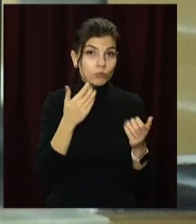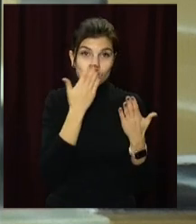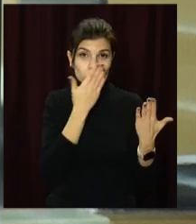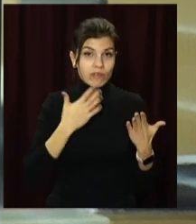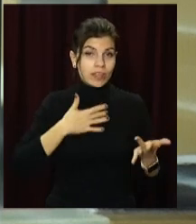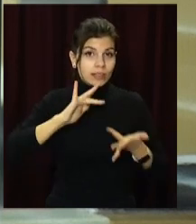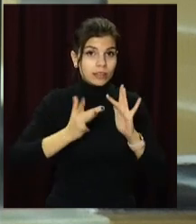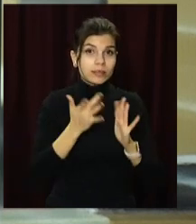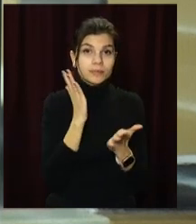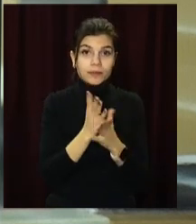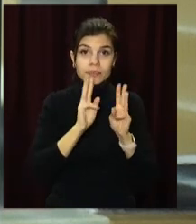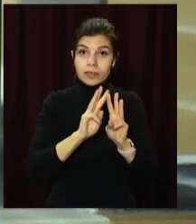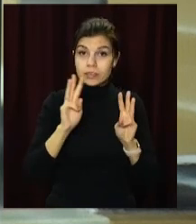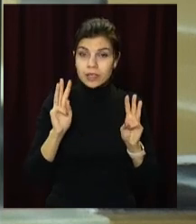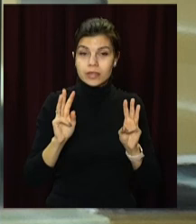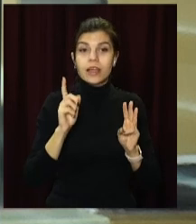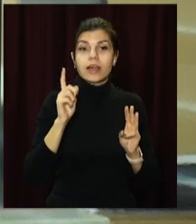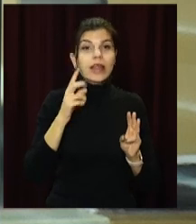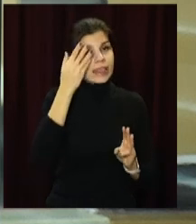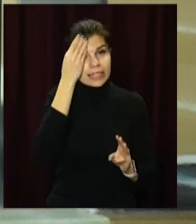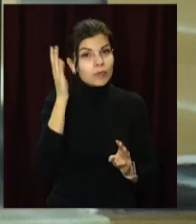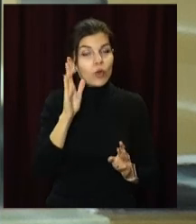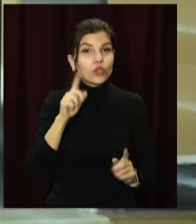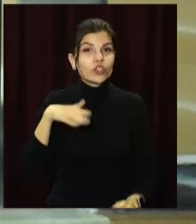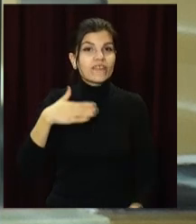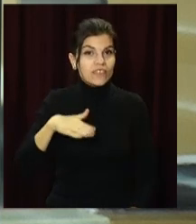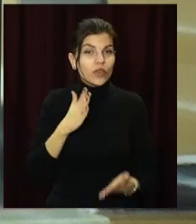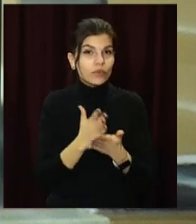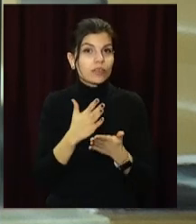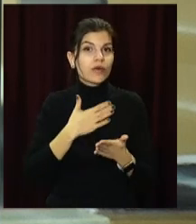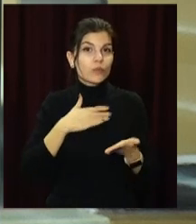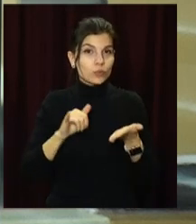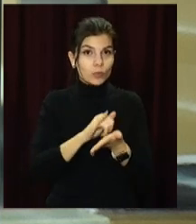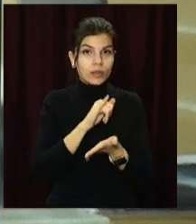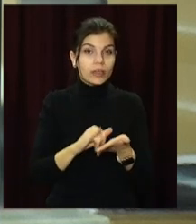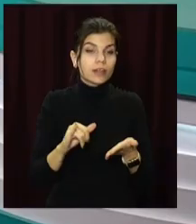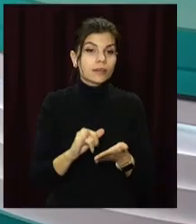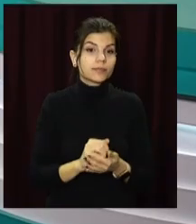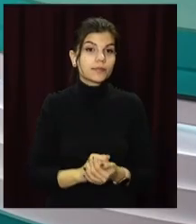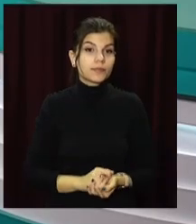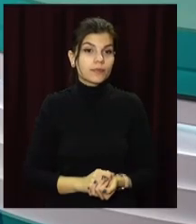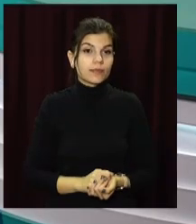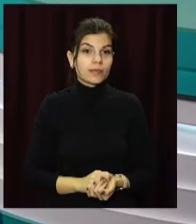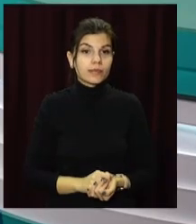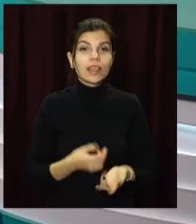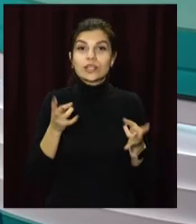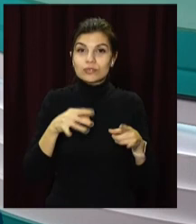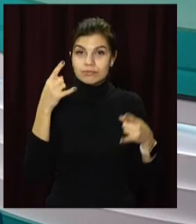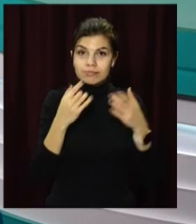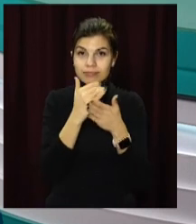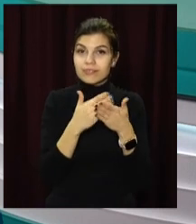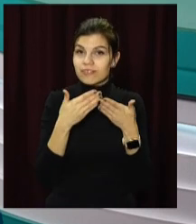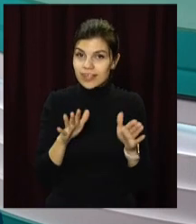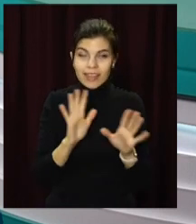нашому сайті opentv.media. Не забувайте про сюжети в соціальних мережах та на нашому ютуб-каналі. Залишайтеся з